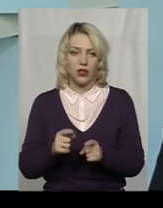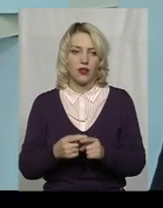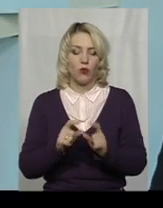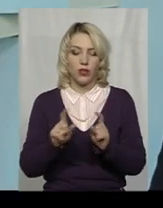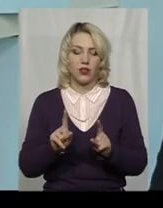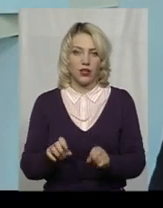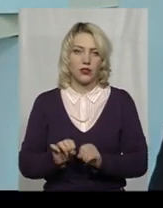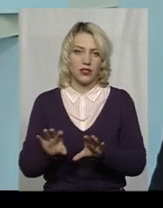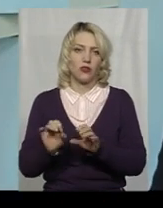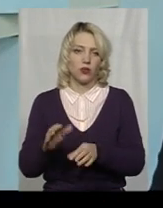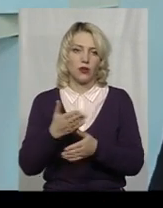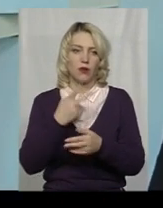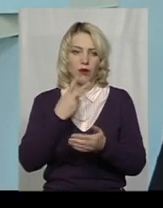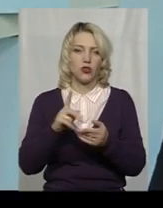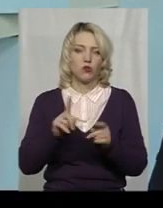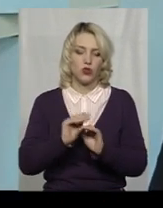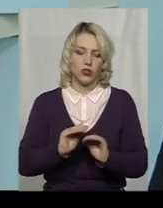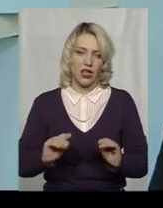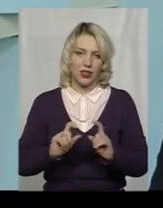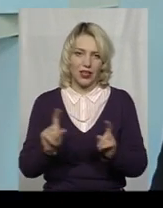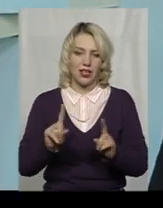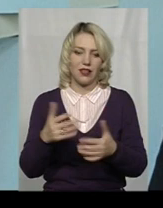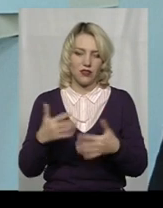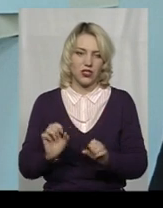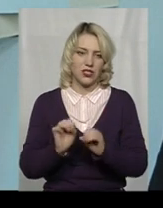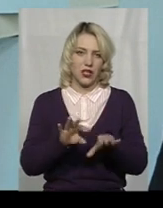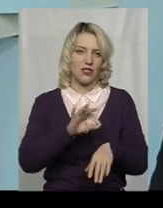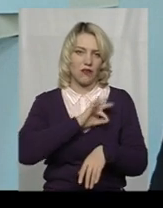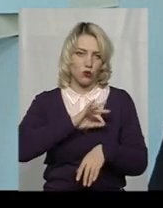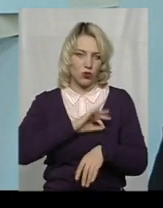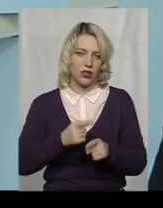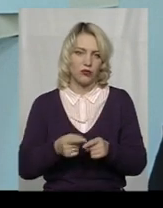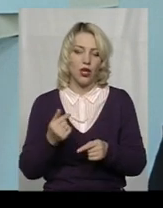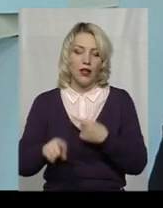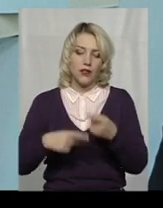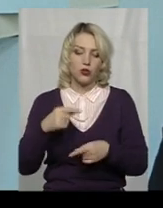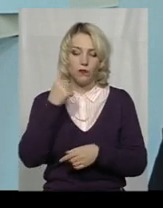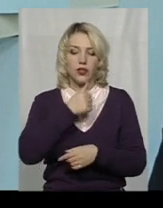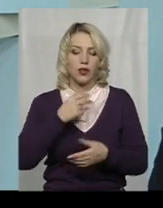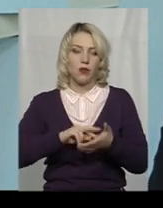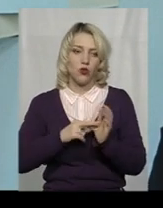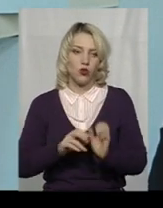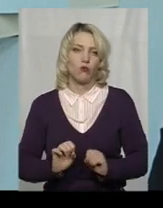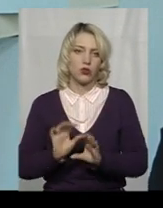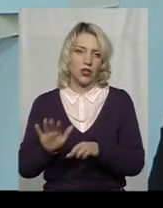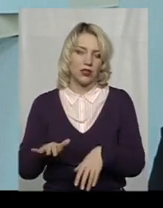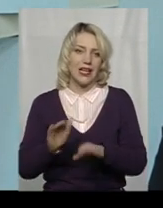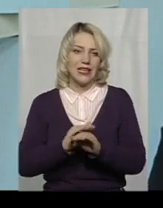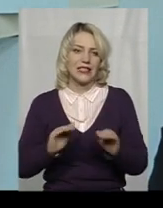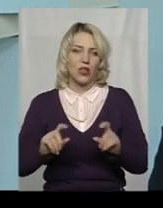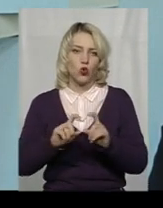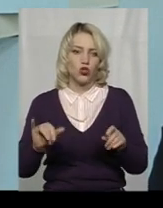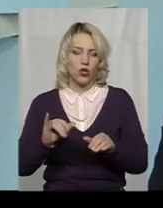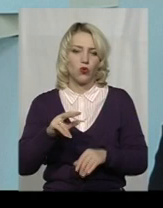ми бачимо, що ми будуємо садки, які вже здані в експлуатацію, на наступний рік ми плануємо здати садочок в